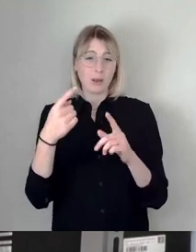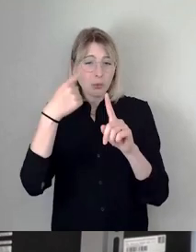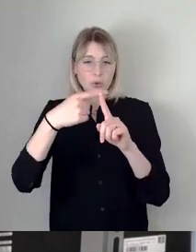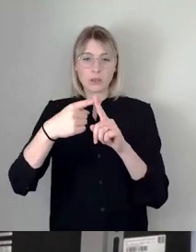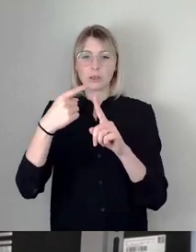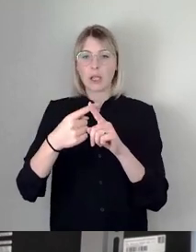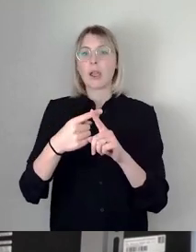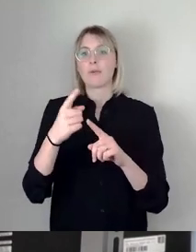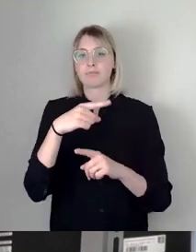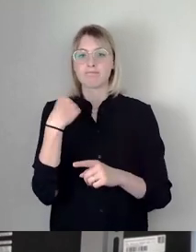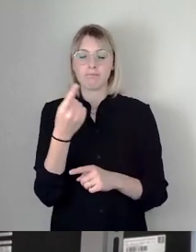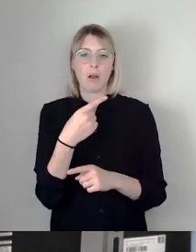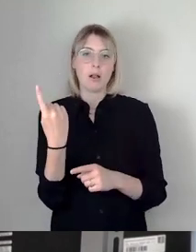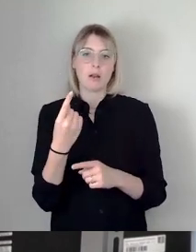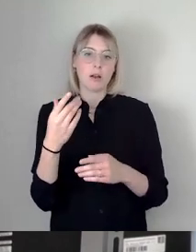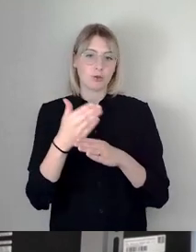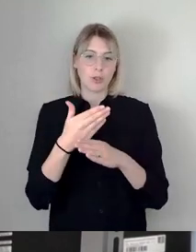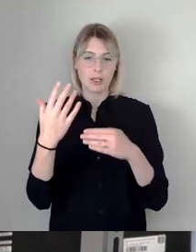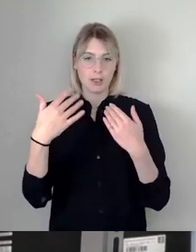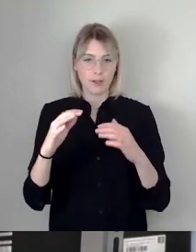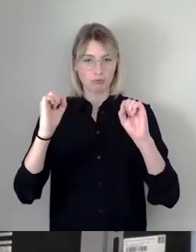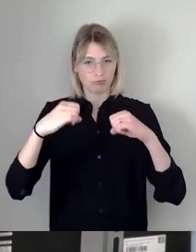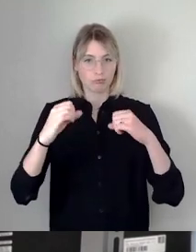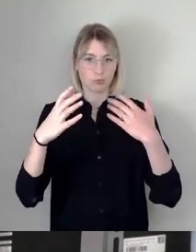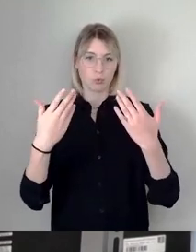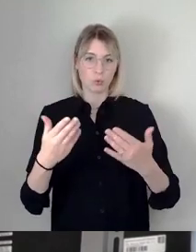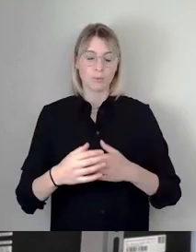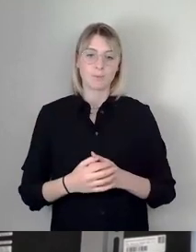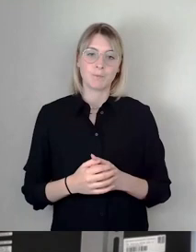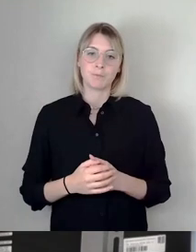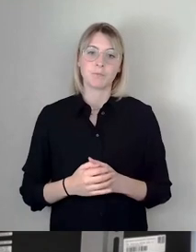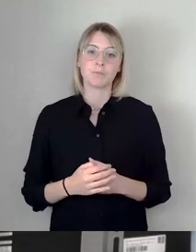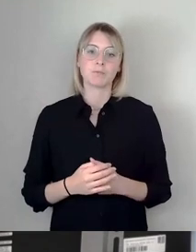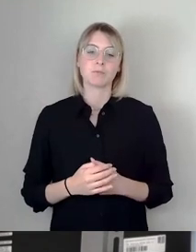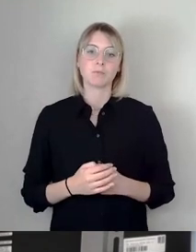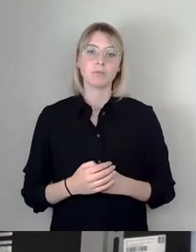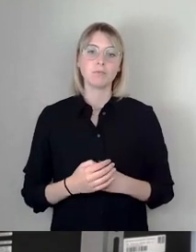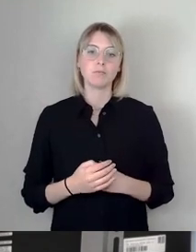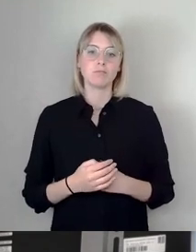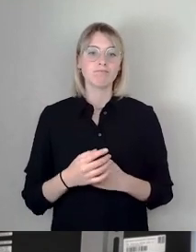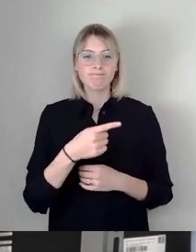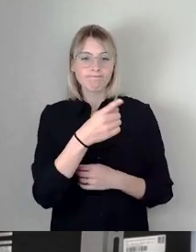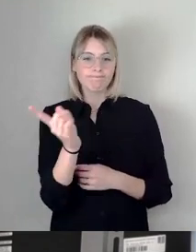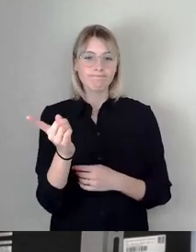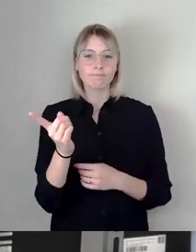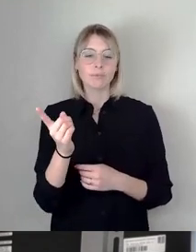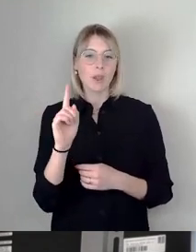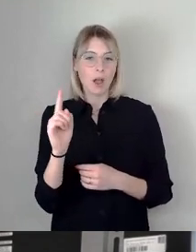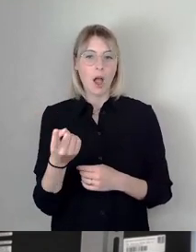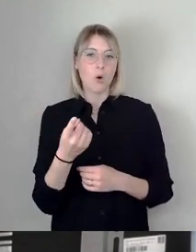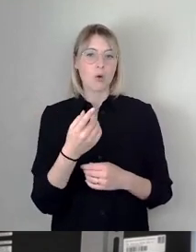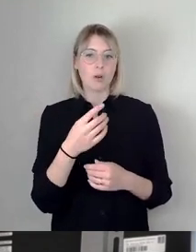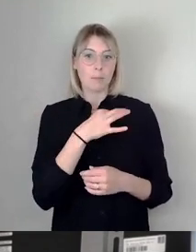der Rat entscheidend mitgewirkt hat. Jeder von ihnen hat einen beträchtlichen Teil seiner privaten Zeit